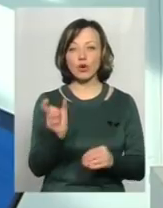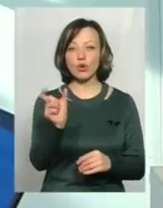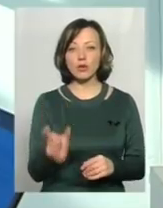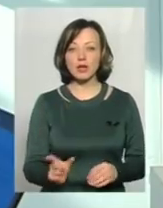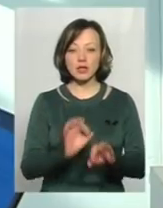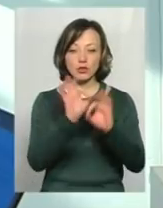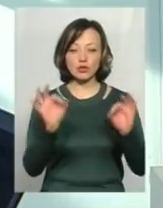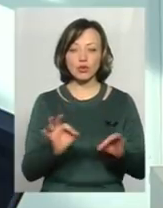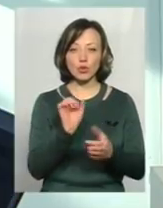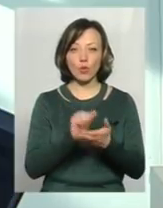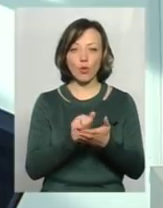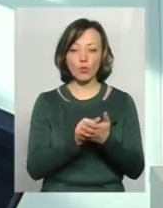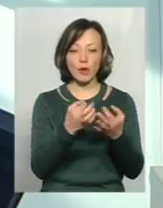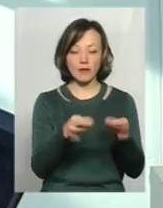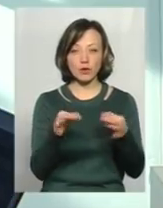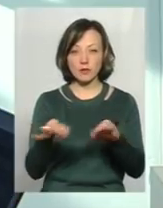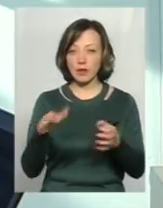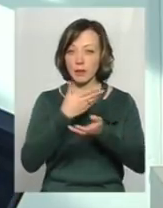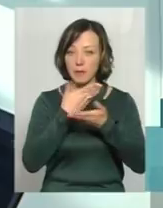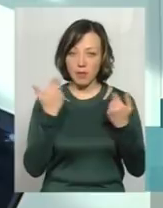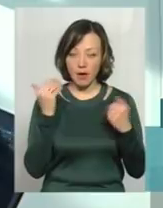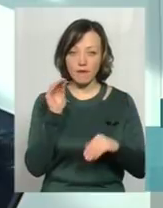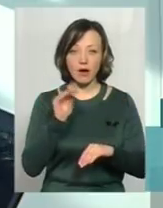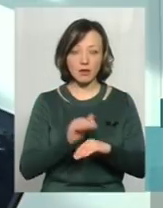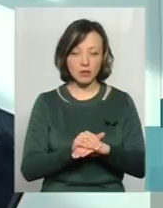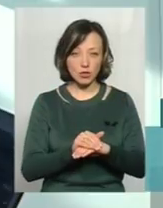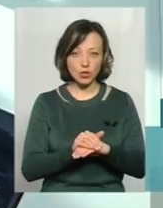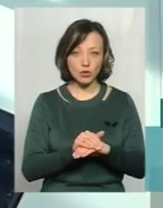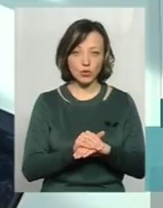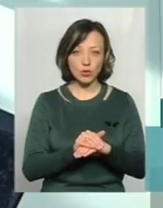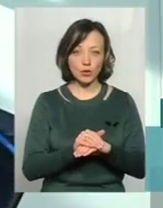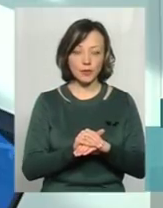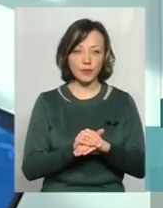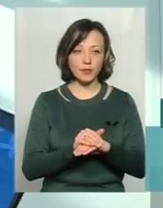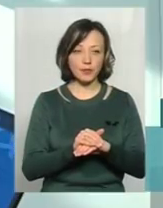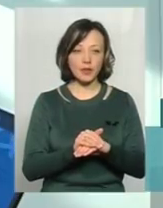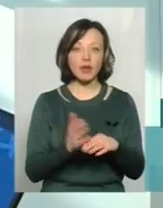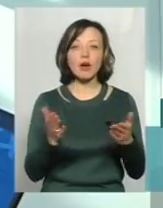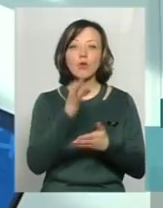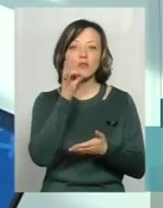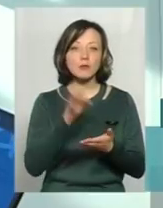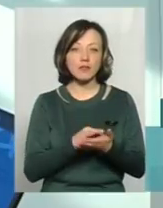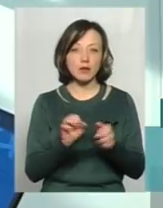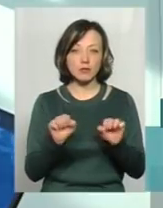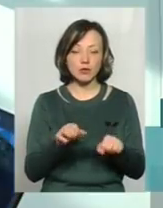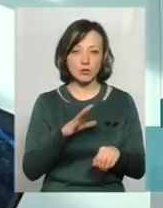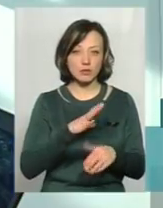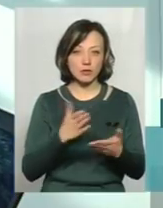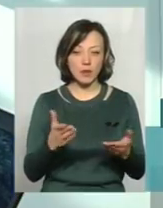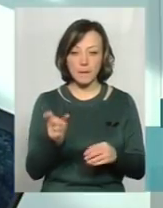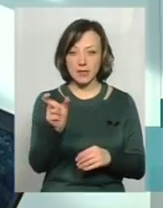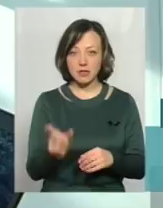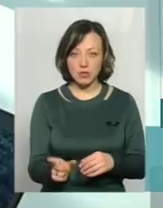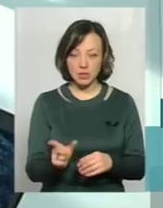жодної дозвільних документів, вона фактично, ну, яку відповідальність вона може нести? Ви, тоді, пасажир